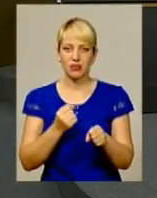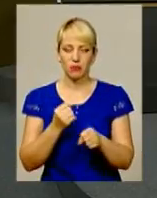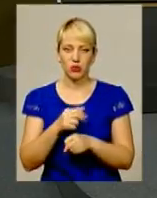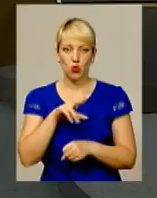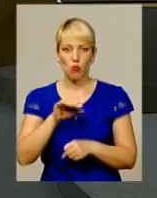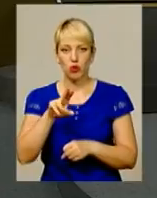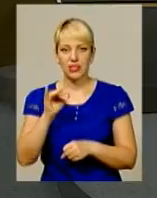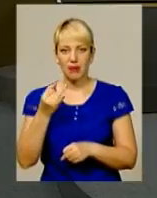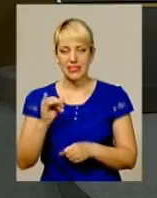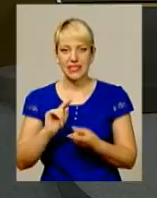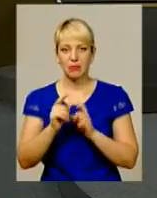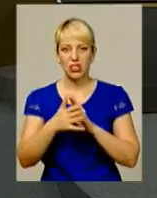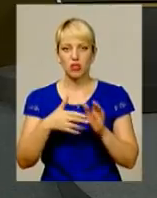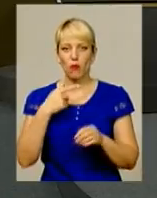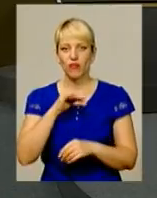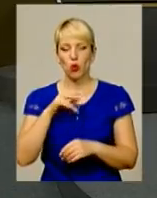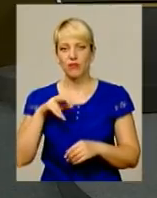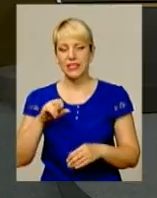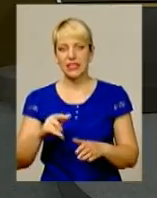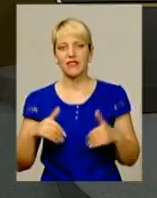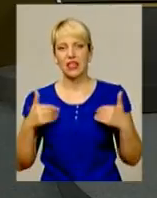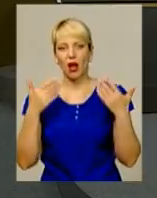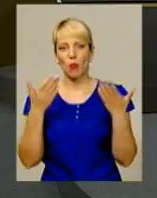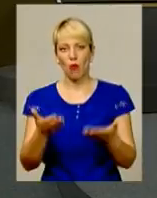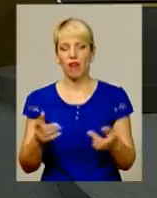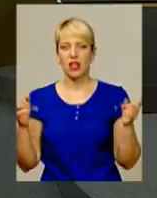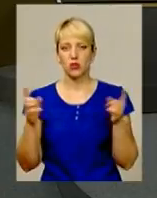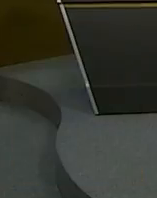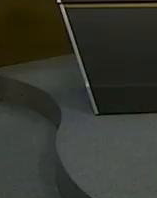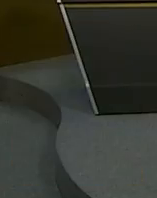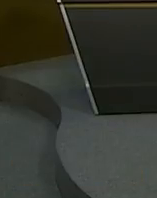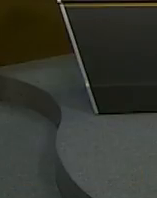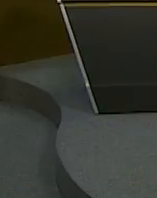та Оксана Фіновська. Вітаємо вас. Спочатку короткий анонс програми.